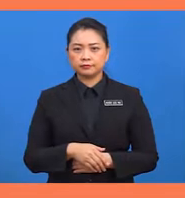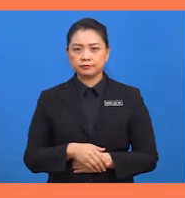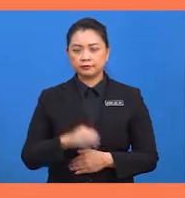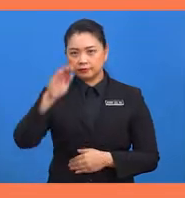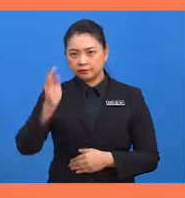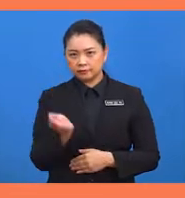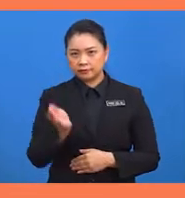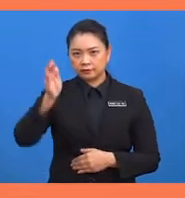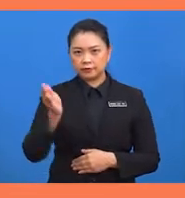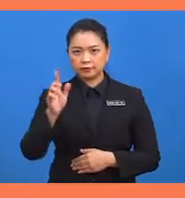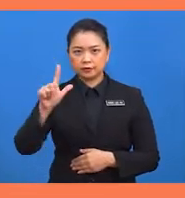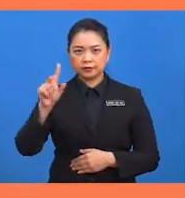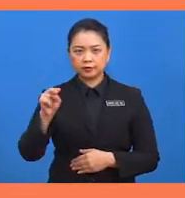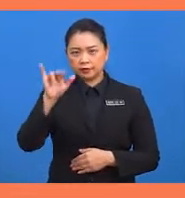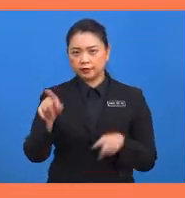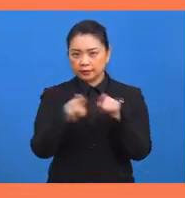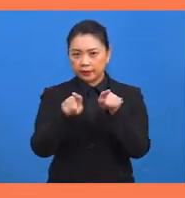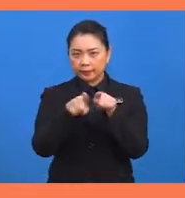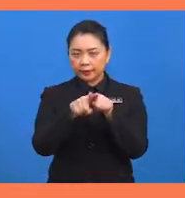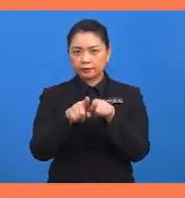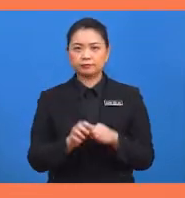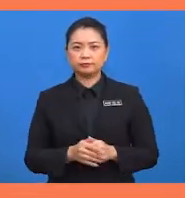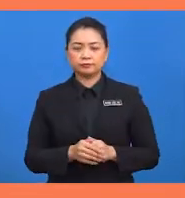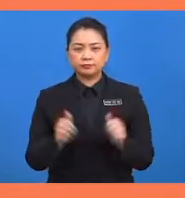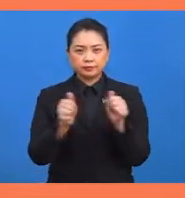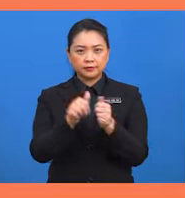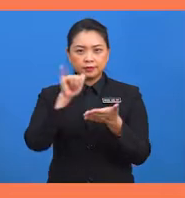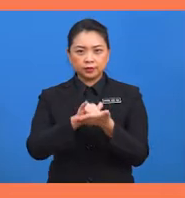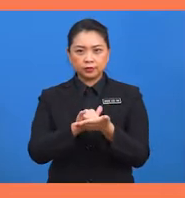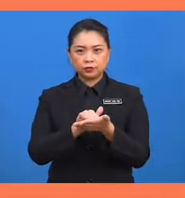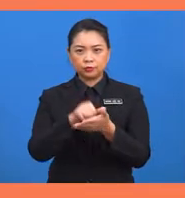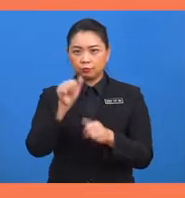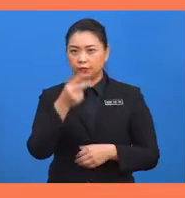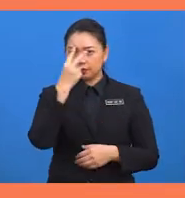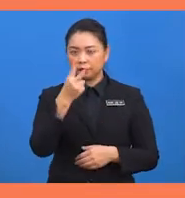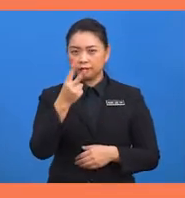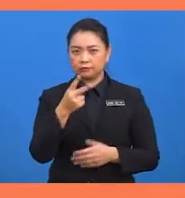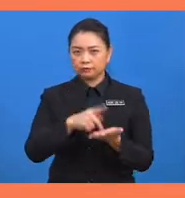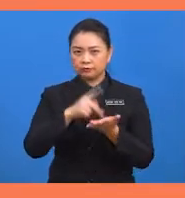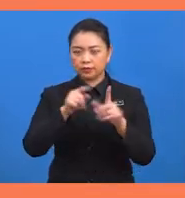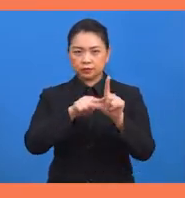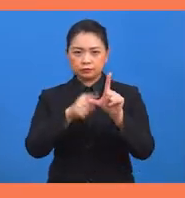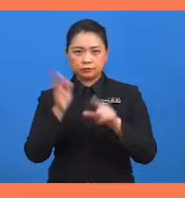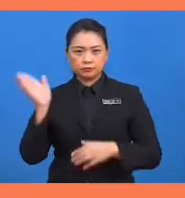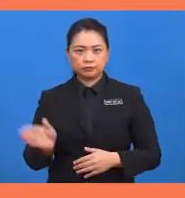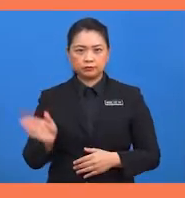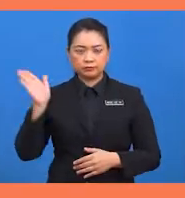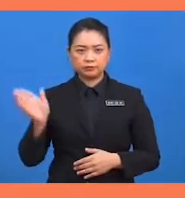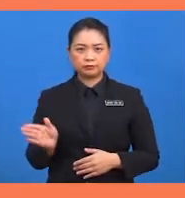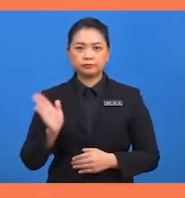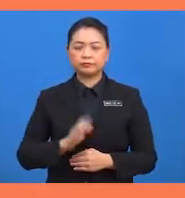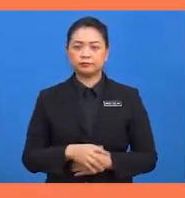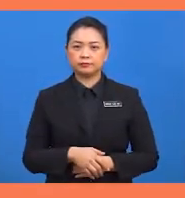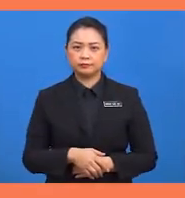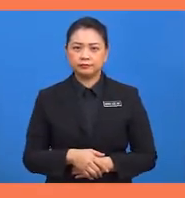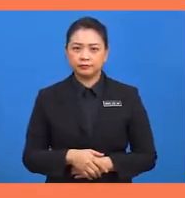lengkuk LN yang sama. Dengan itu, sudut LON sama dengan 104